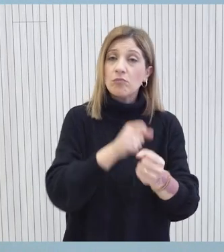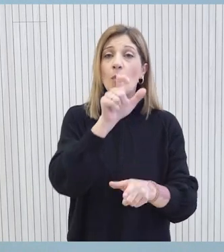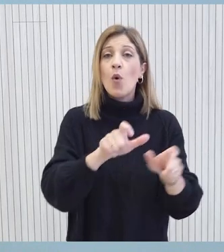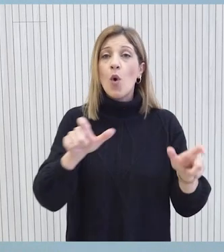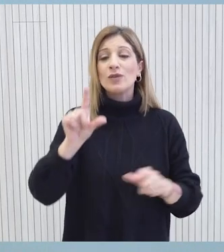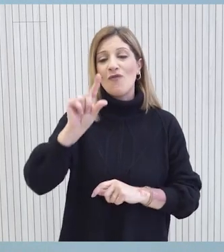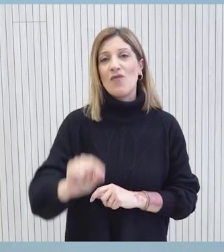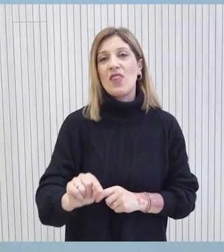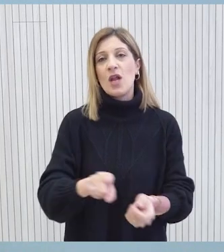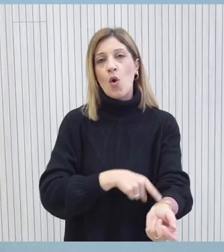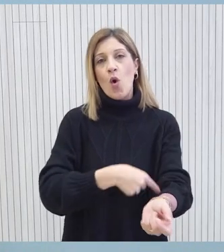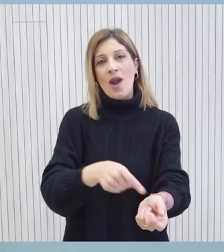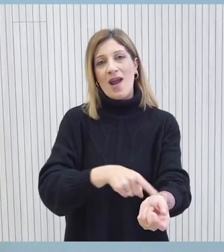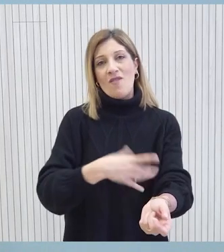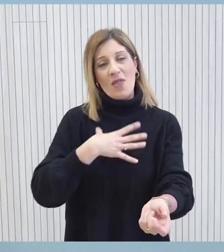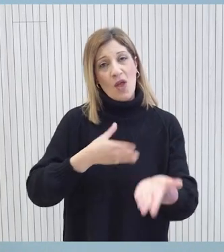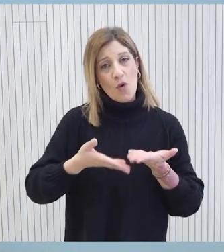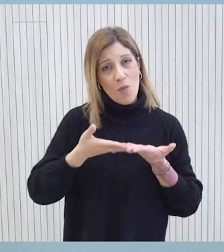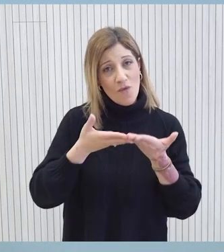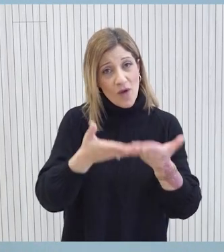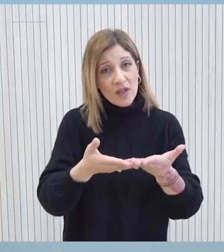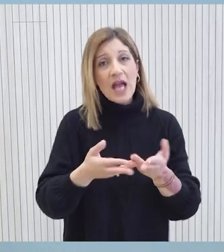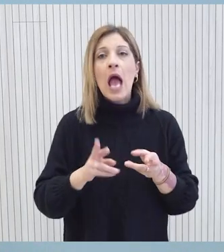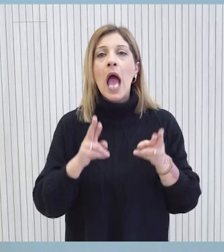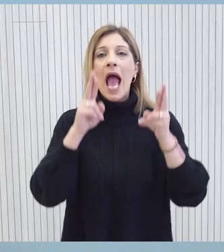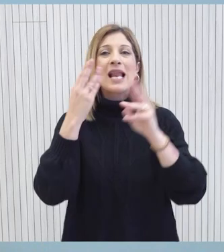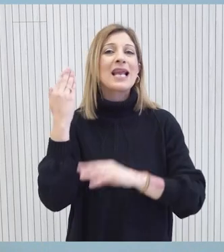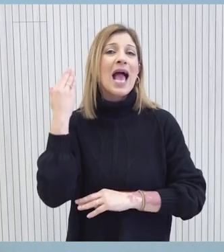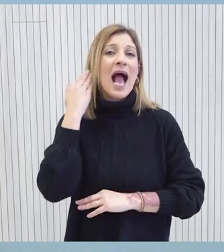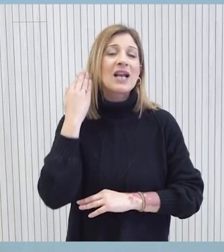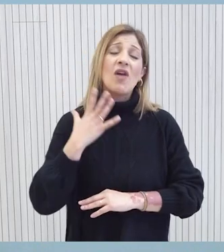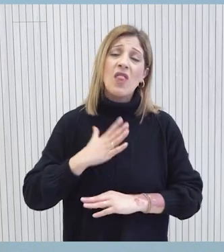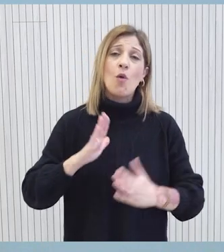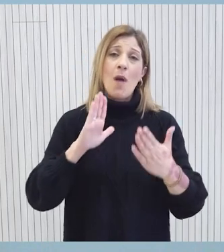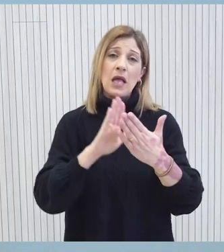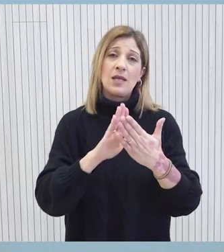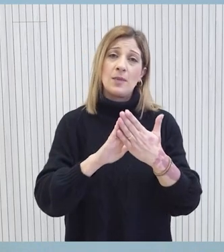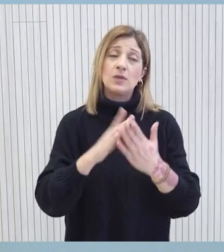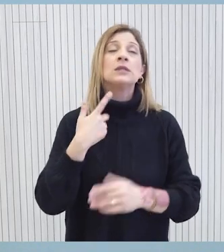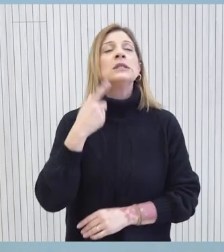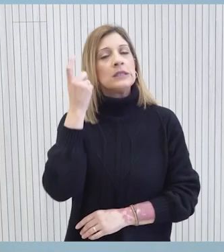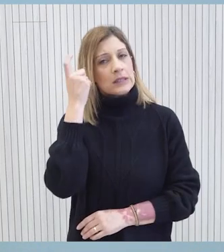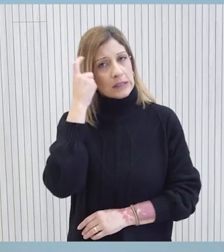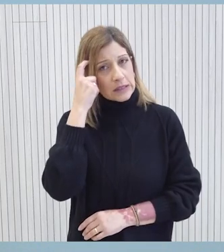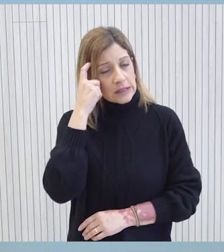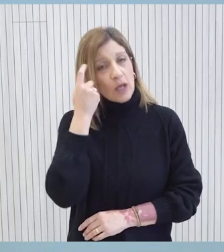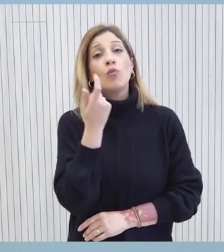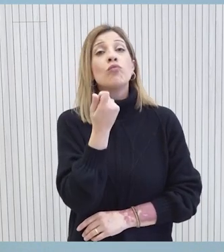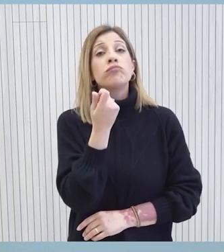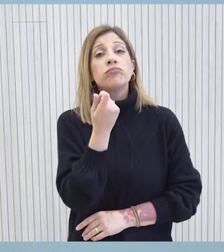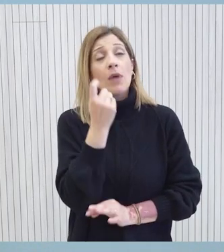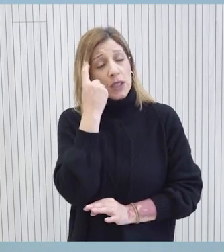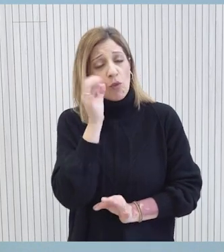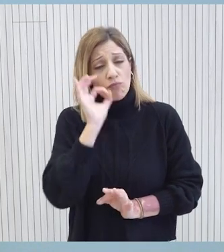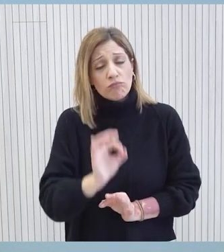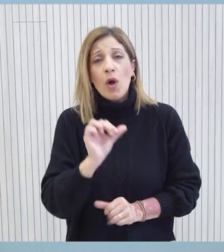φτηνό ηλεκτρικό ρεύμα. Να αντιμετωπίσουμε την ενεργειακή ακρίβεια. Έχουμε υπόψη μας το κόστος που καλούνται